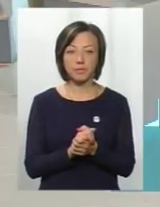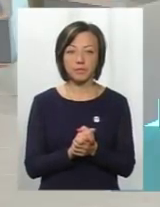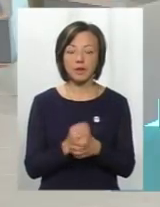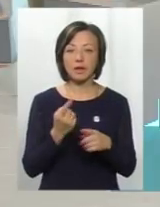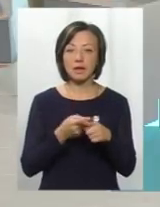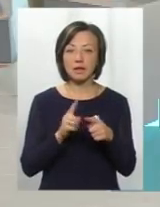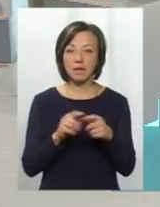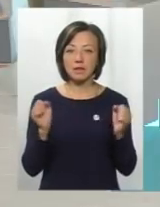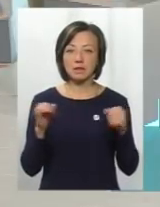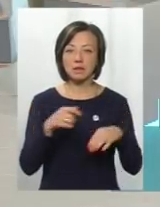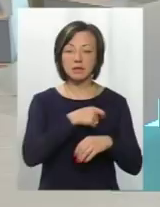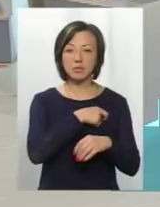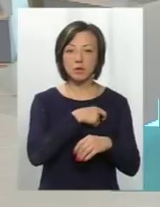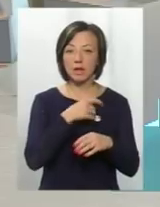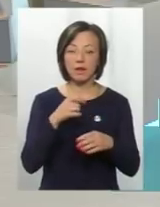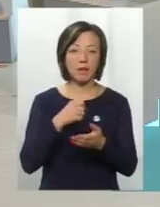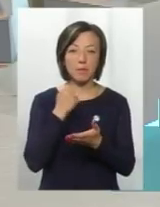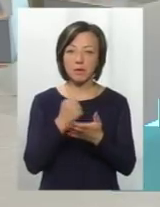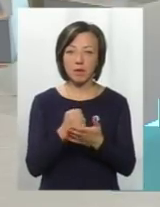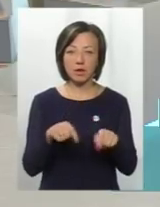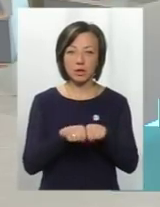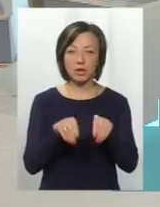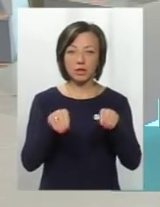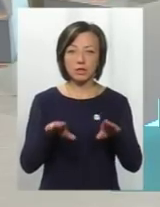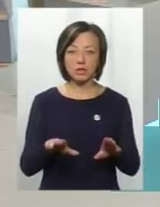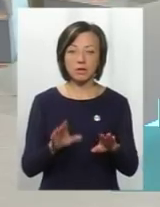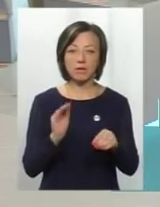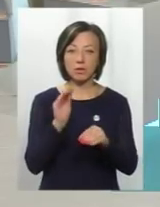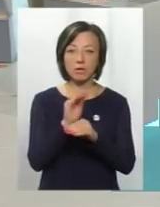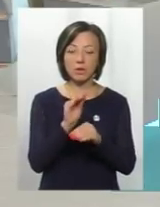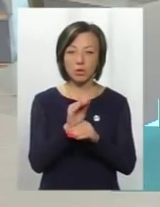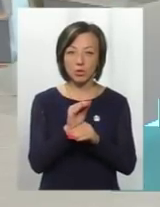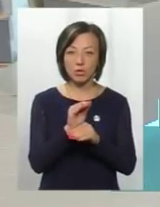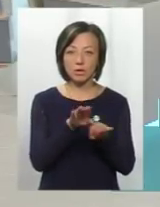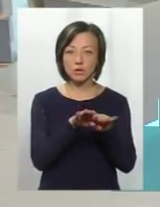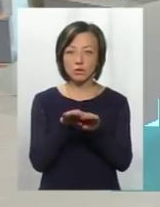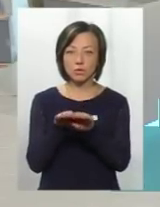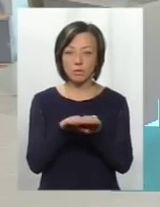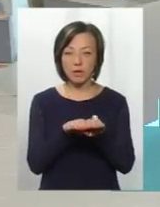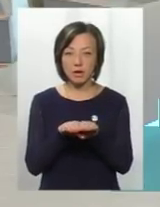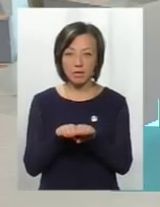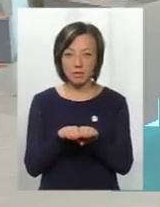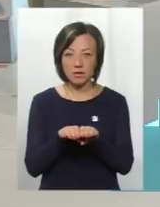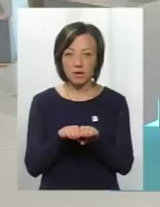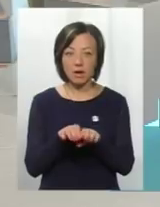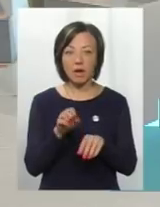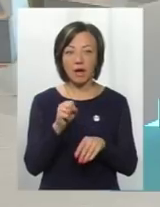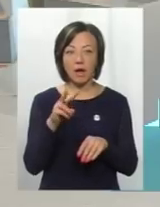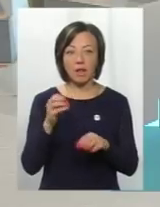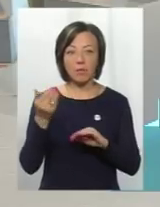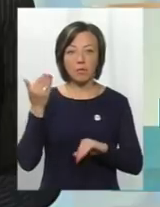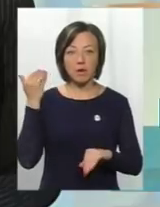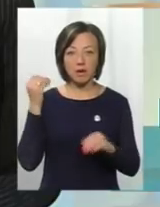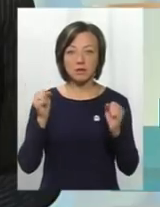депутатів не приймало таких рішень стосовно введення додаткових ступенів, але попередні